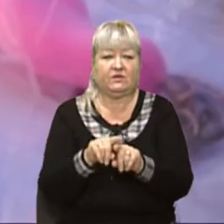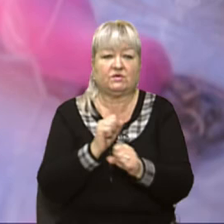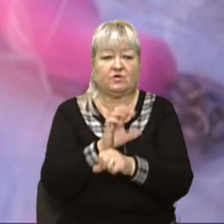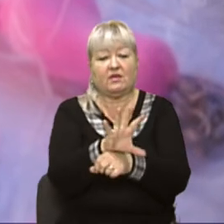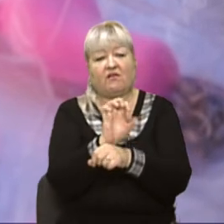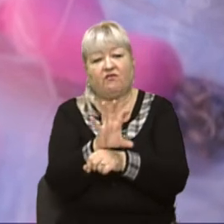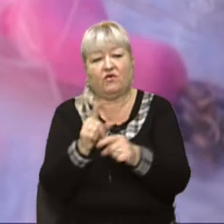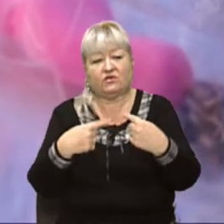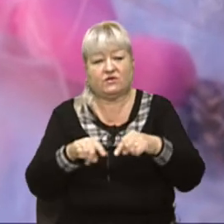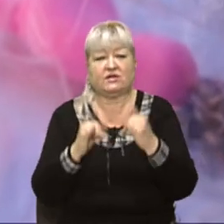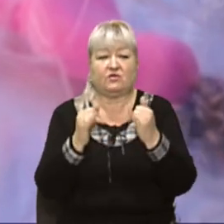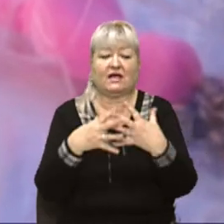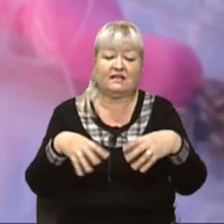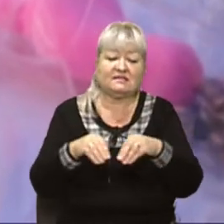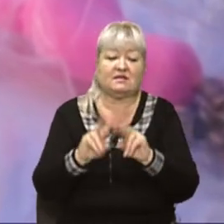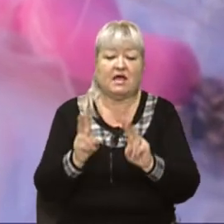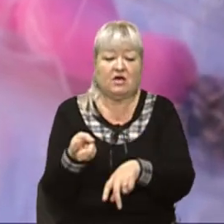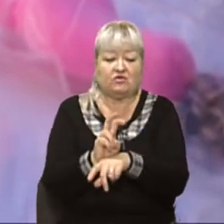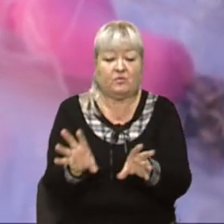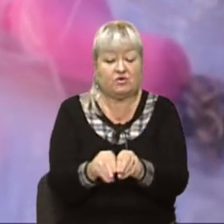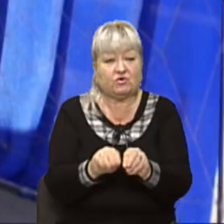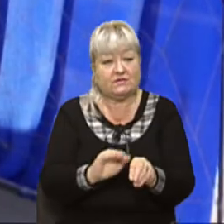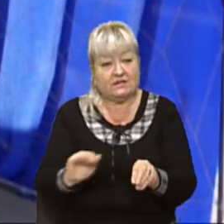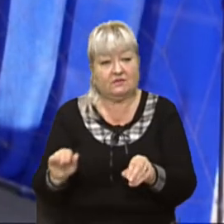для сімей, які прийшли з дітьми, зробили дитячу зону.